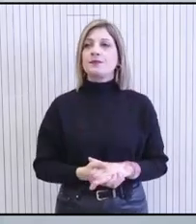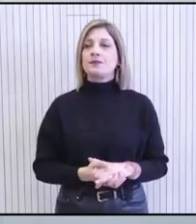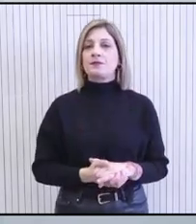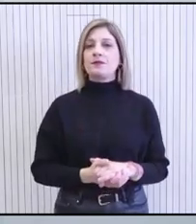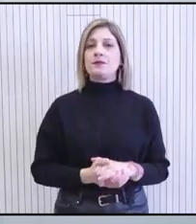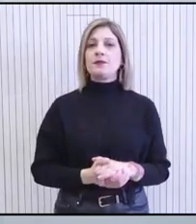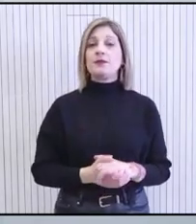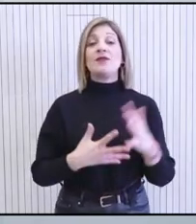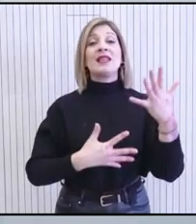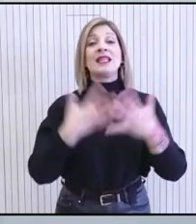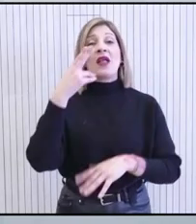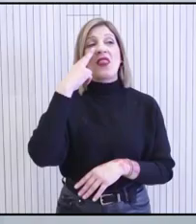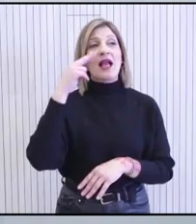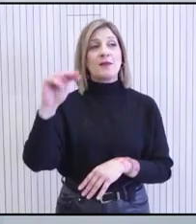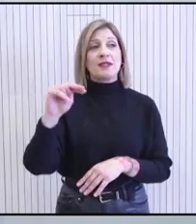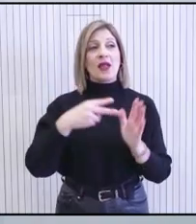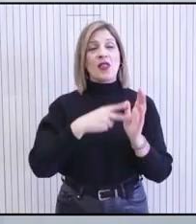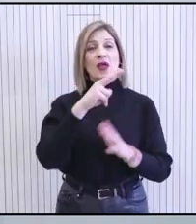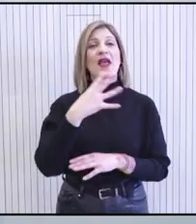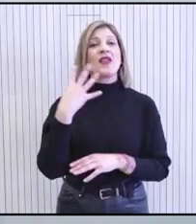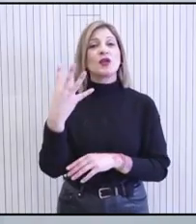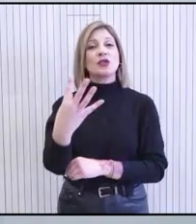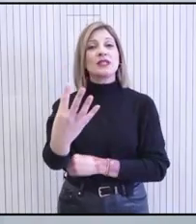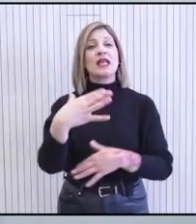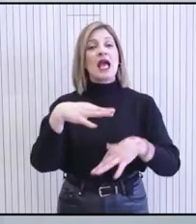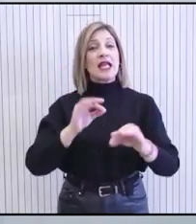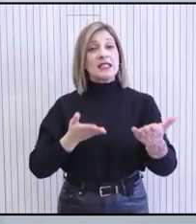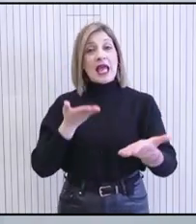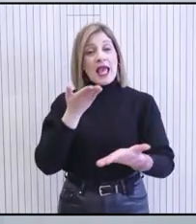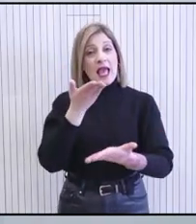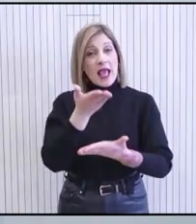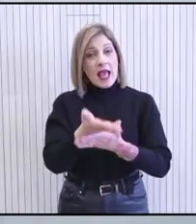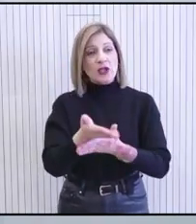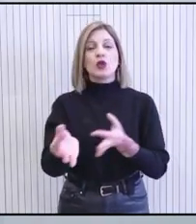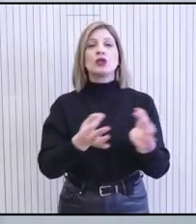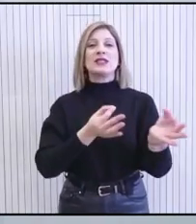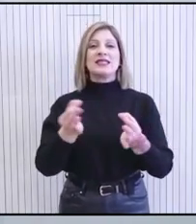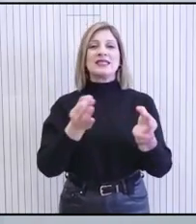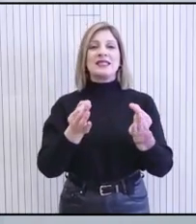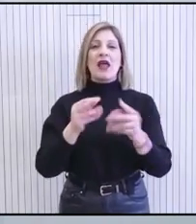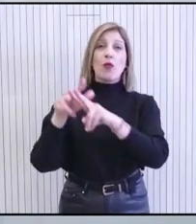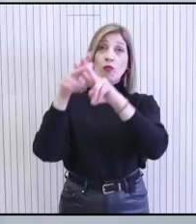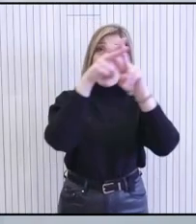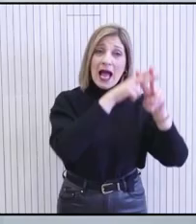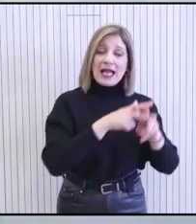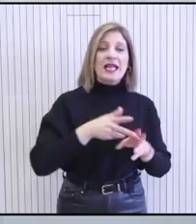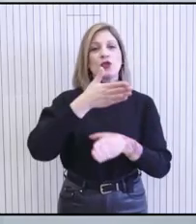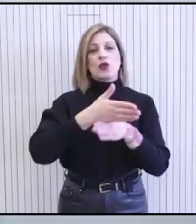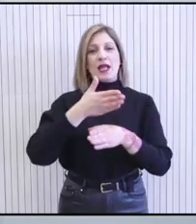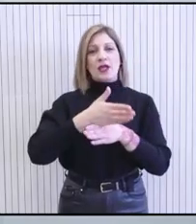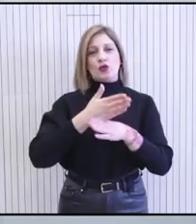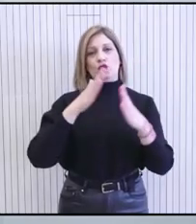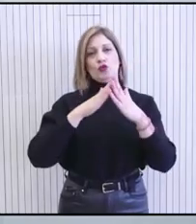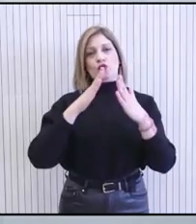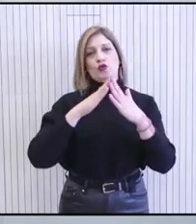Στις 15 Νοεμβρίου του 2024 ξεκίνησε η υποβολή αιτήσεων για συμμετοχή στο σχέδιο Ανακαινίζω-Ενοικιάζω και το στεγαστικό